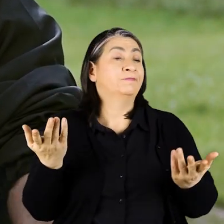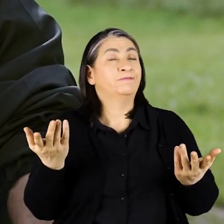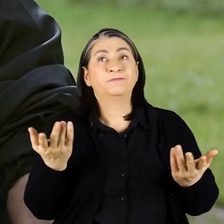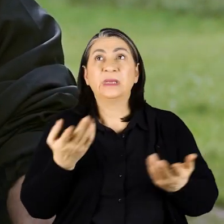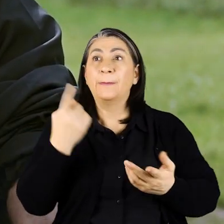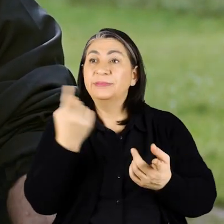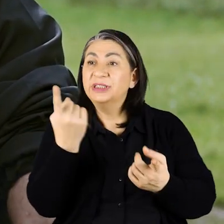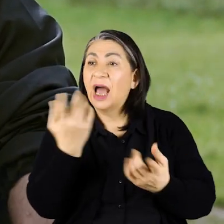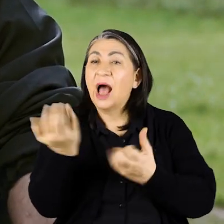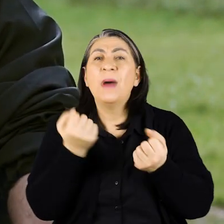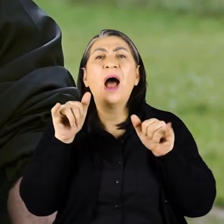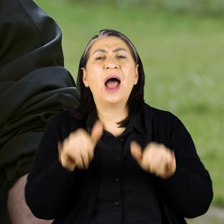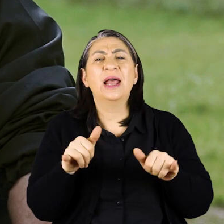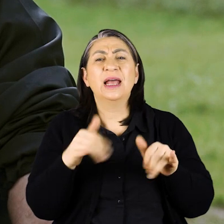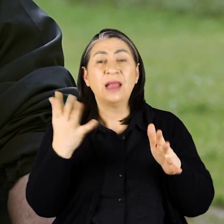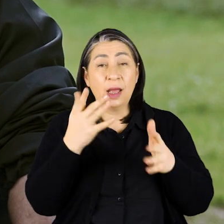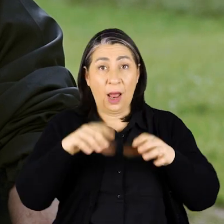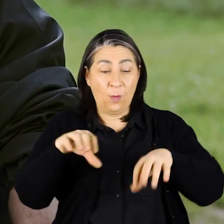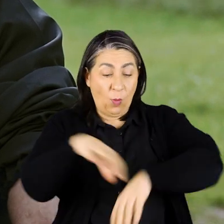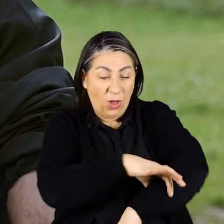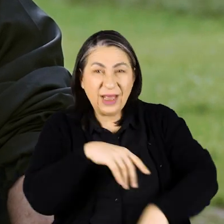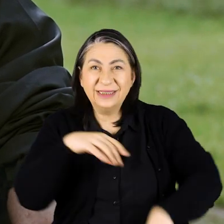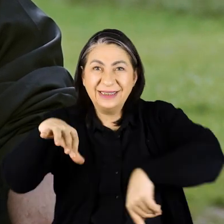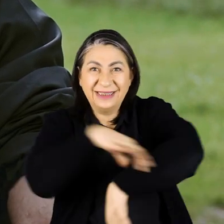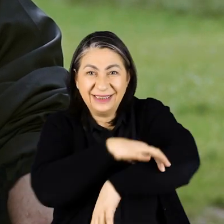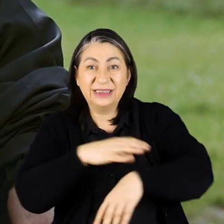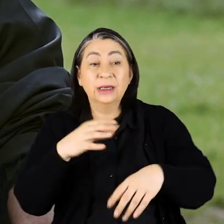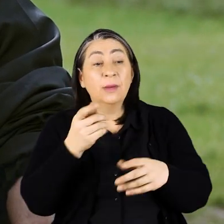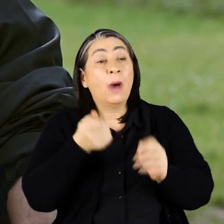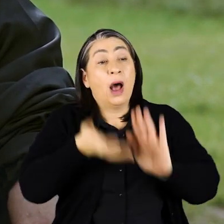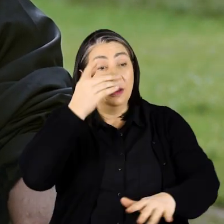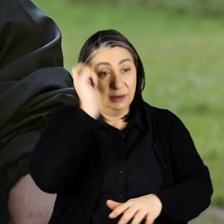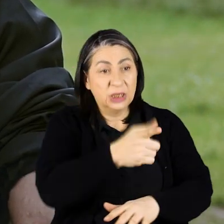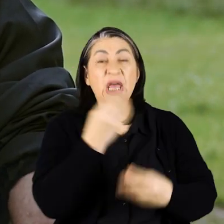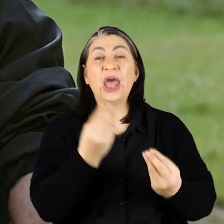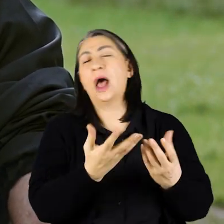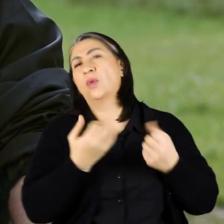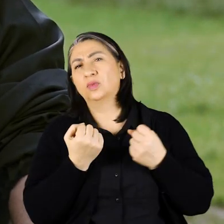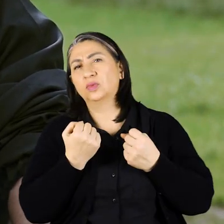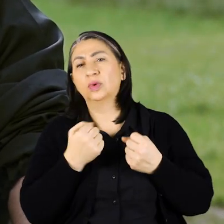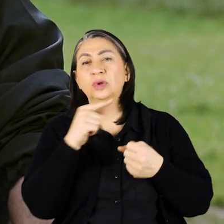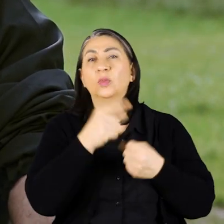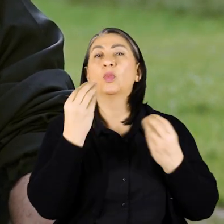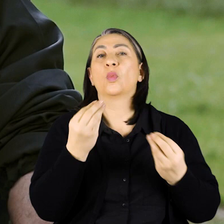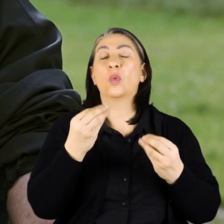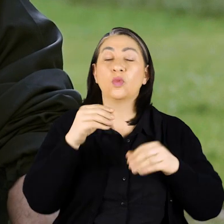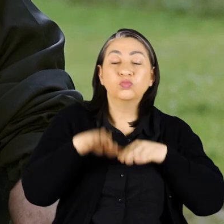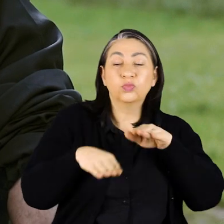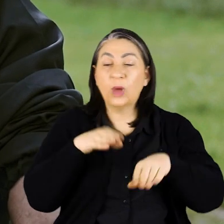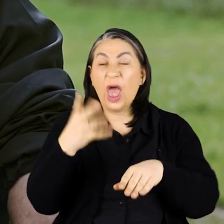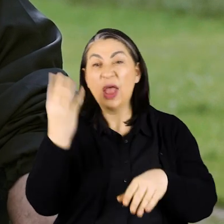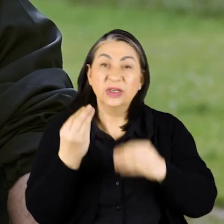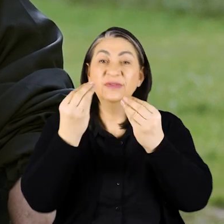mekanik bir şey almakla aynı Ne kadar para verirsem o kadar iyisini alıyorsun Yani bu sen işte bunu çok iyi kullanıyorsun sana